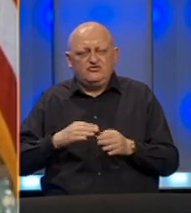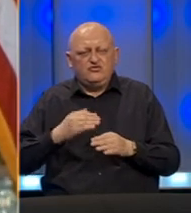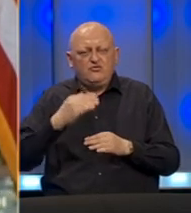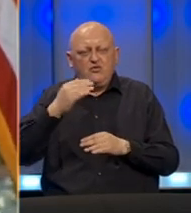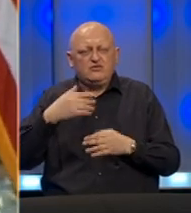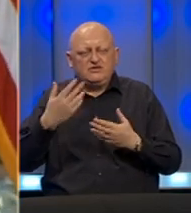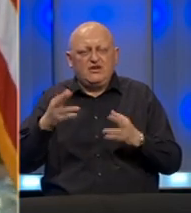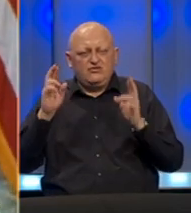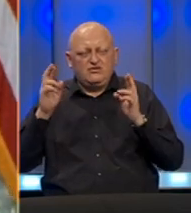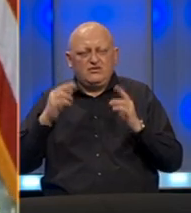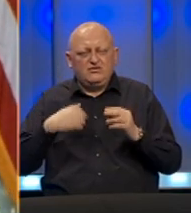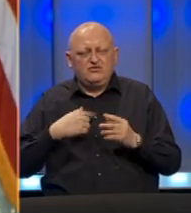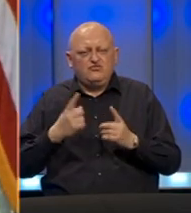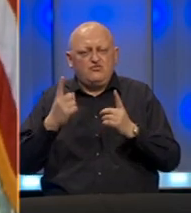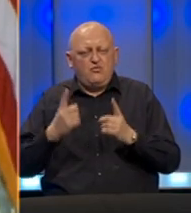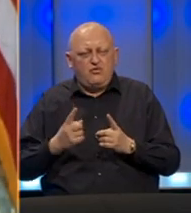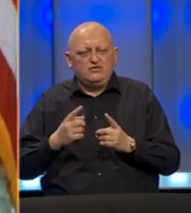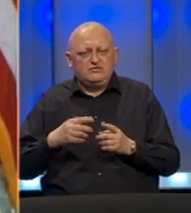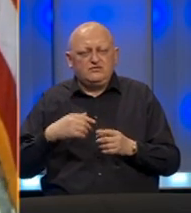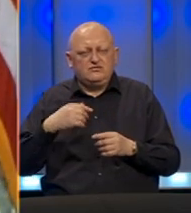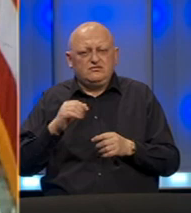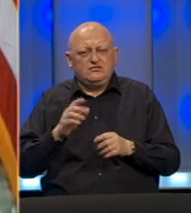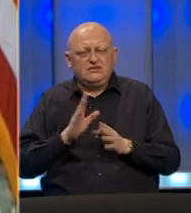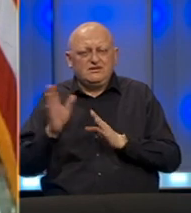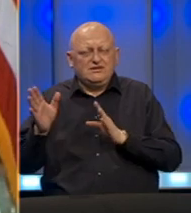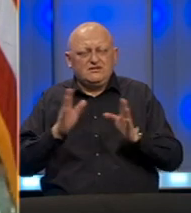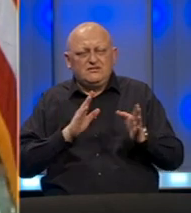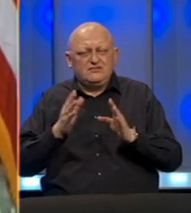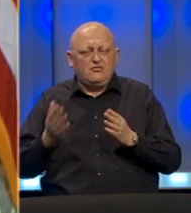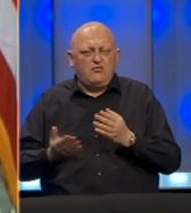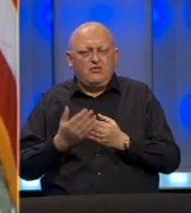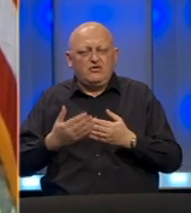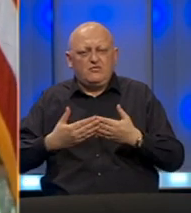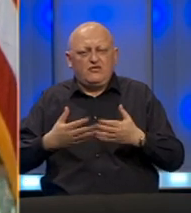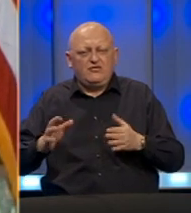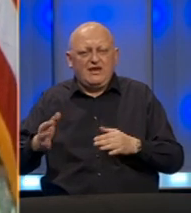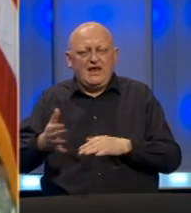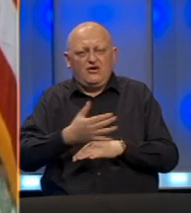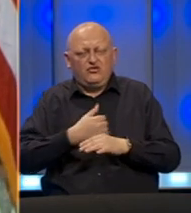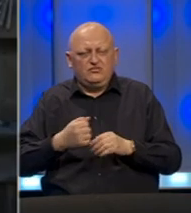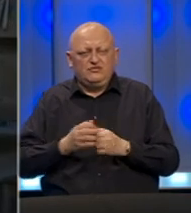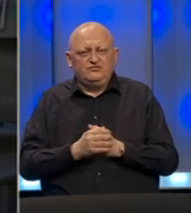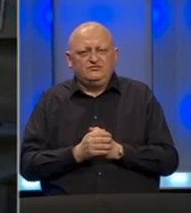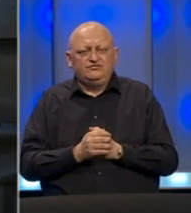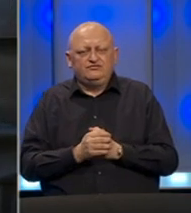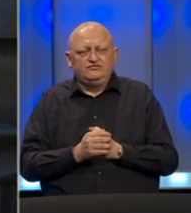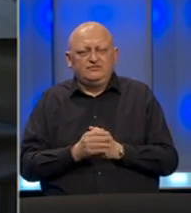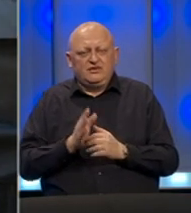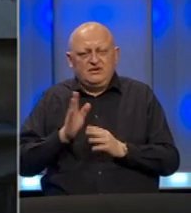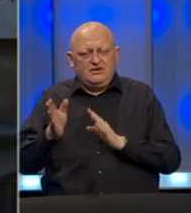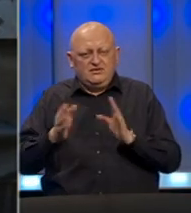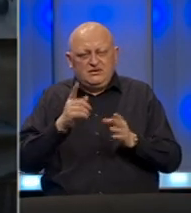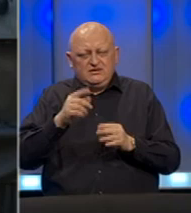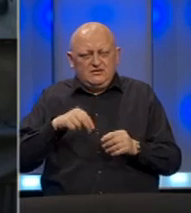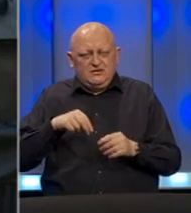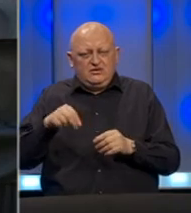ulijevaju nadu i stavljaju nas u poziciju za finaliziranje smjernica da ponovo otvorimo ekonomiju. A smjernice za